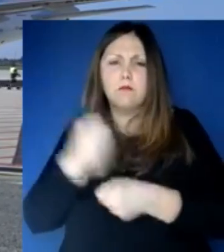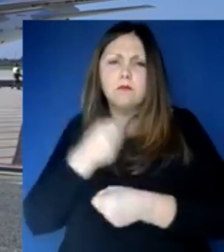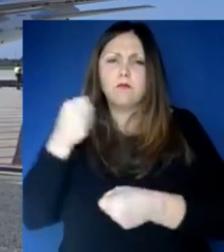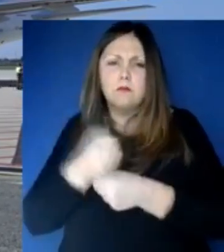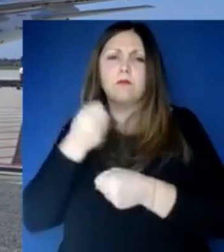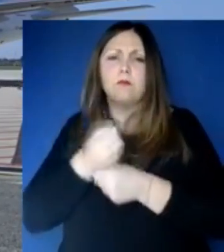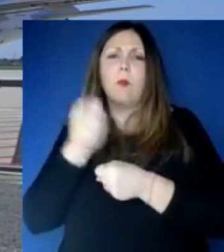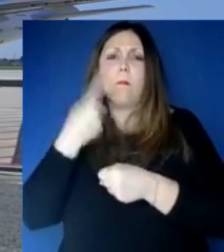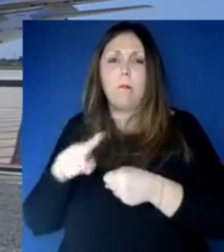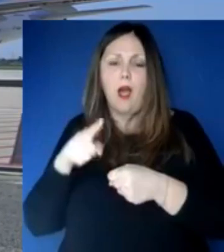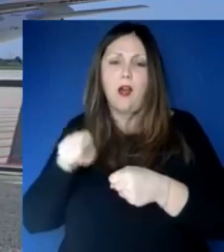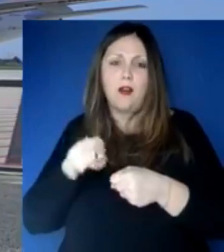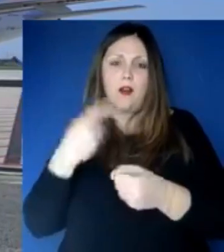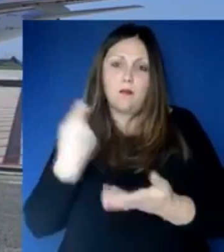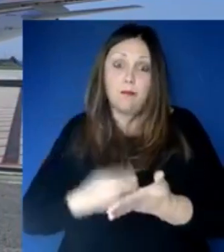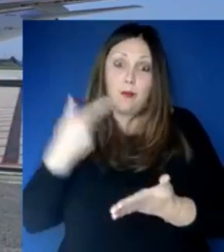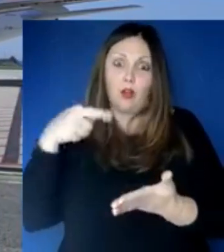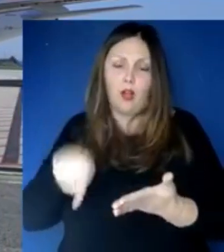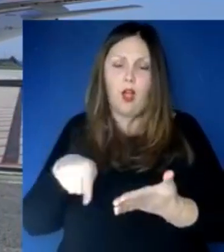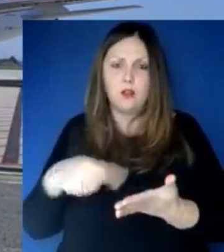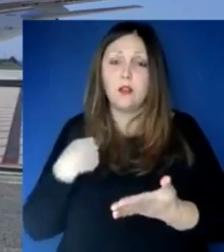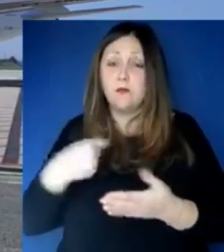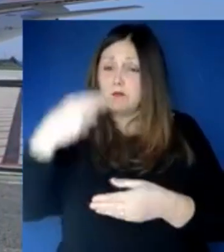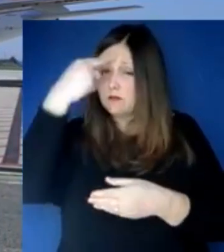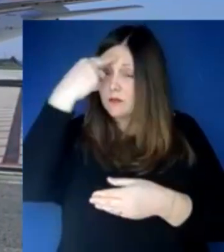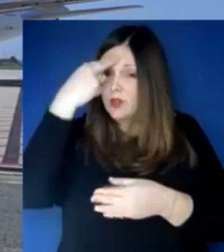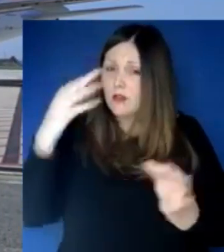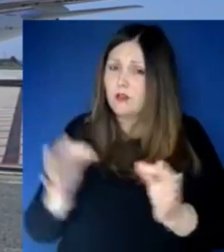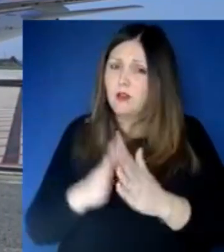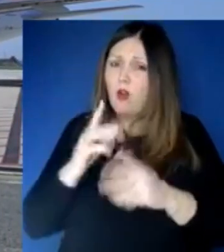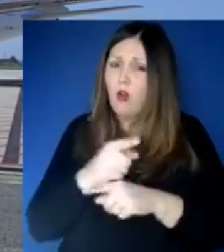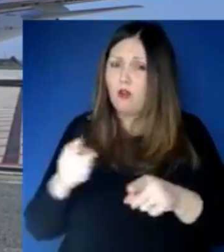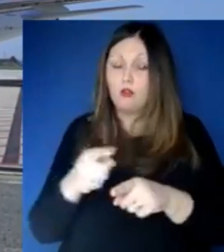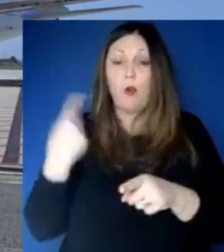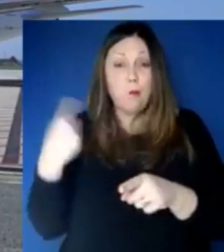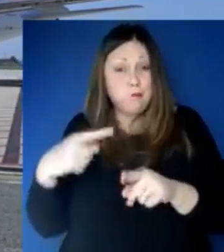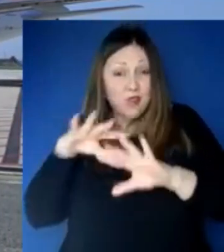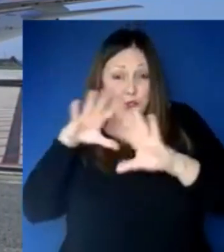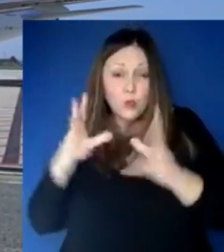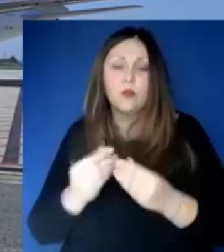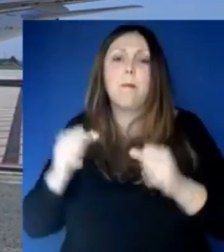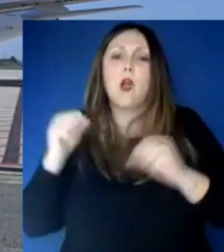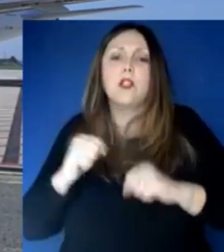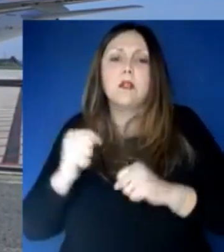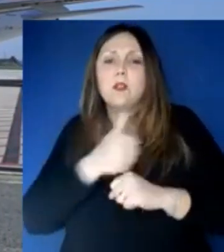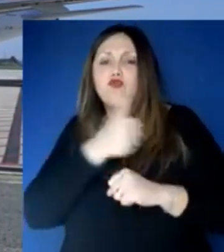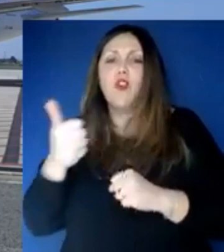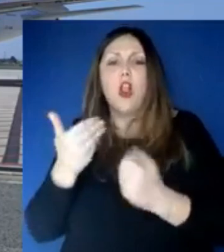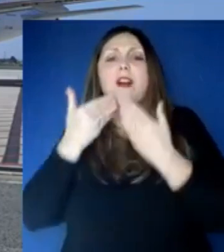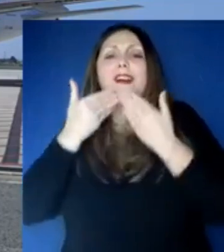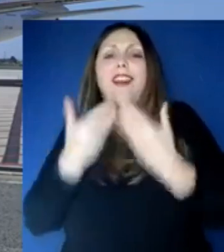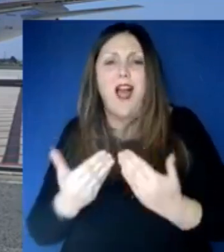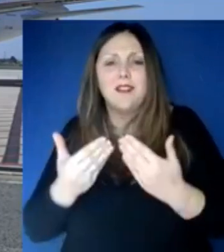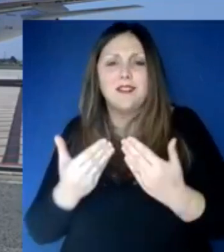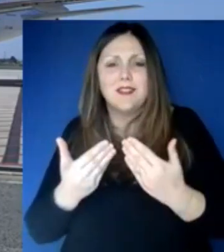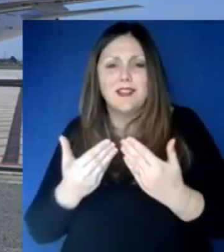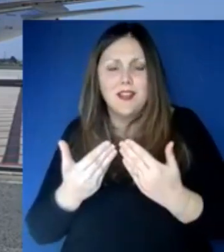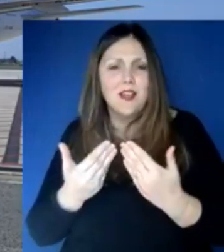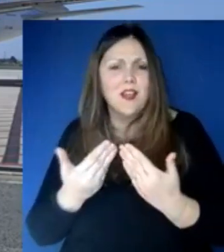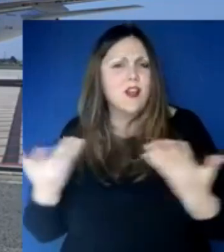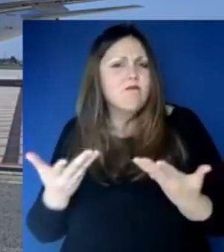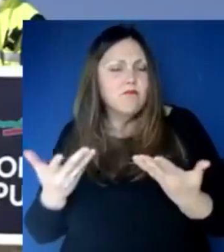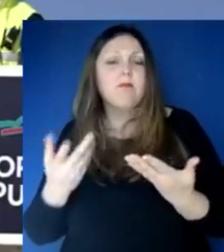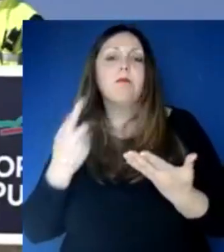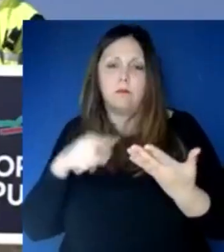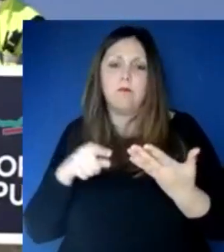soltanto grazie ad un rapporto che il Presidente ha dei rapporti internazionali, ad un rapporto che il Presidente